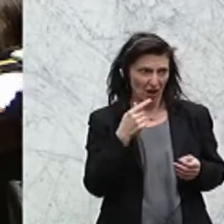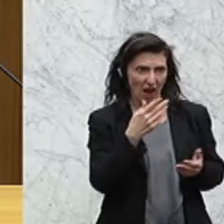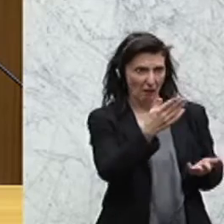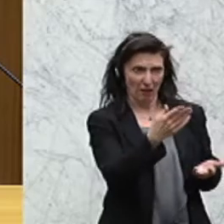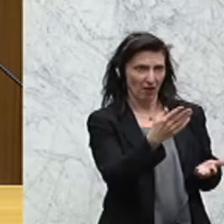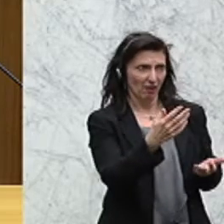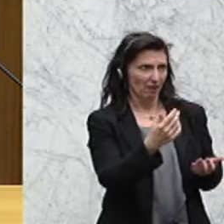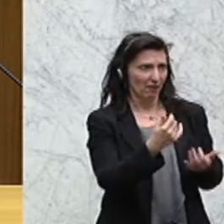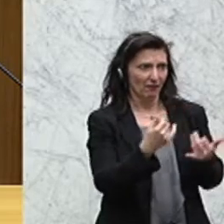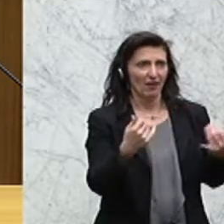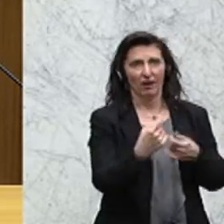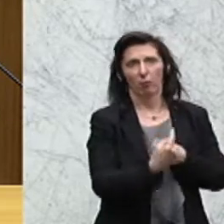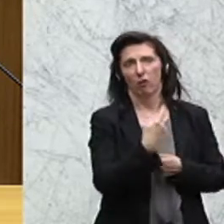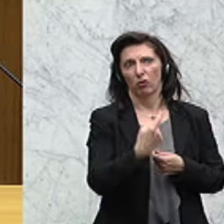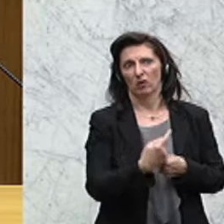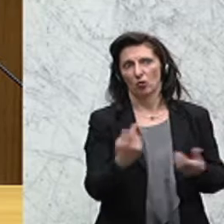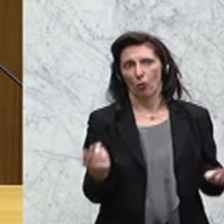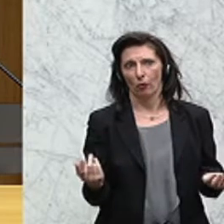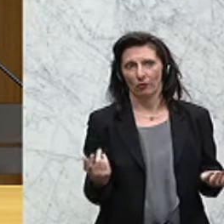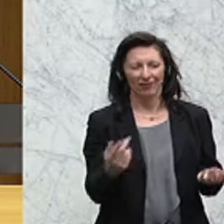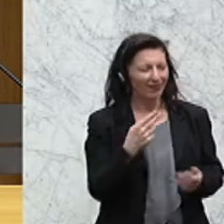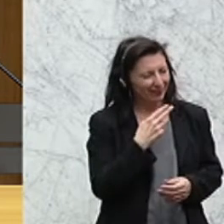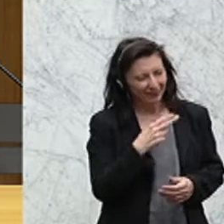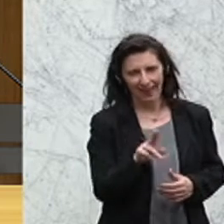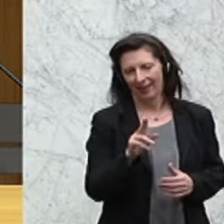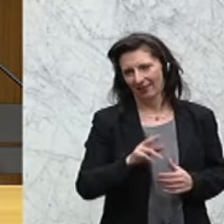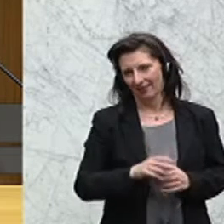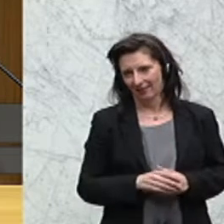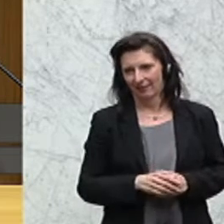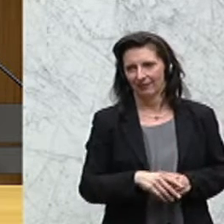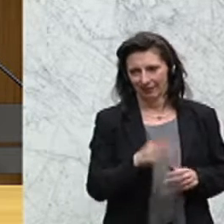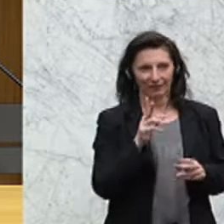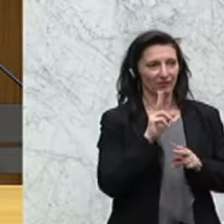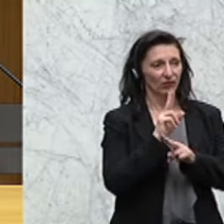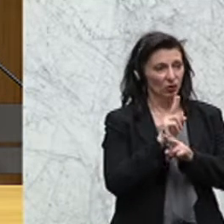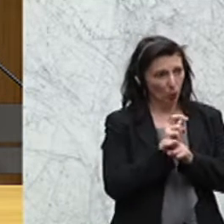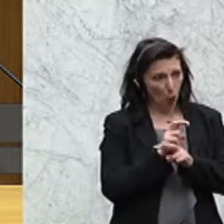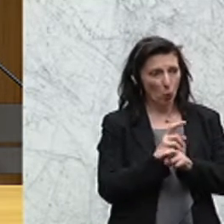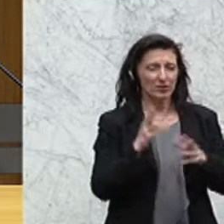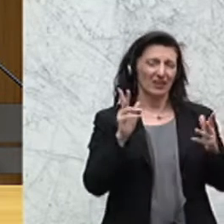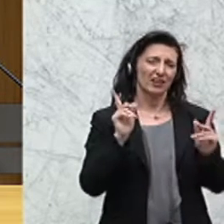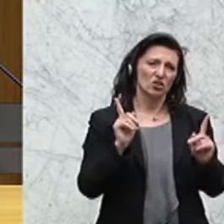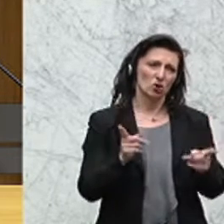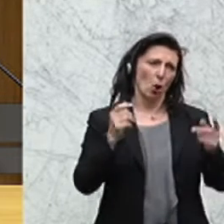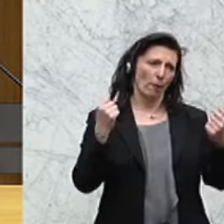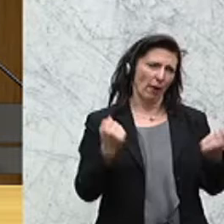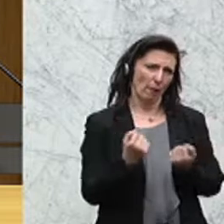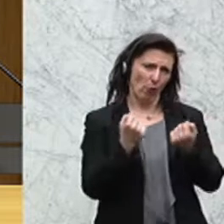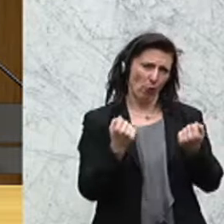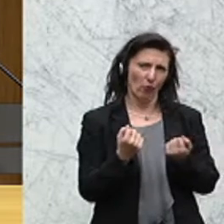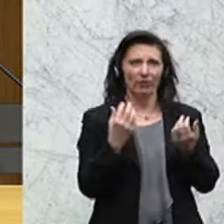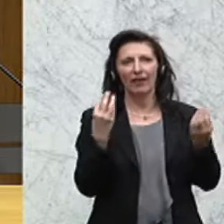provozierst natürlich, nein, nur gerade Österreich sollte sich bemühen, ein